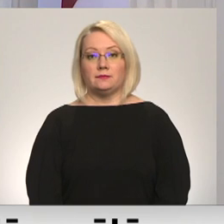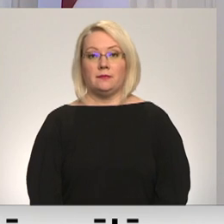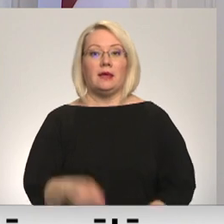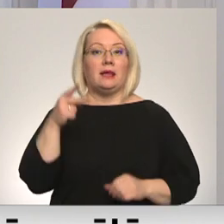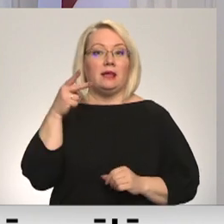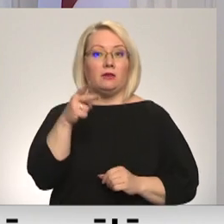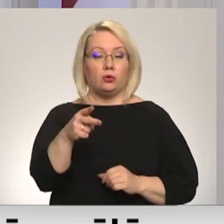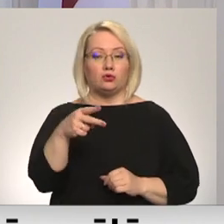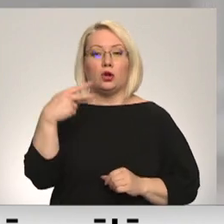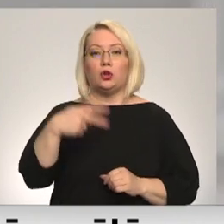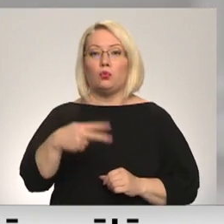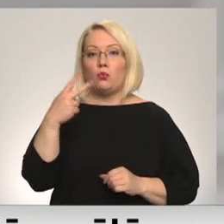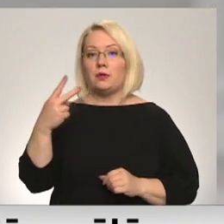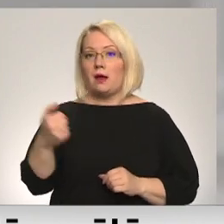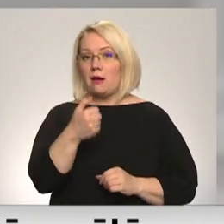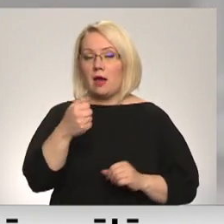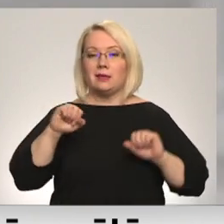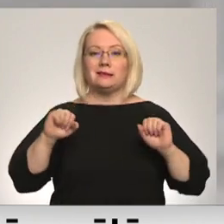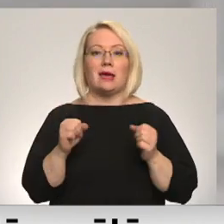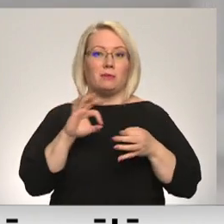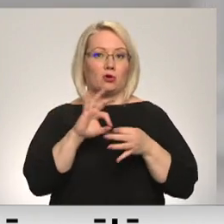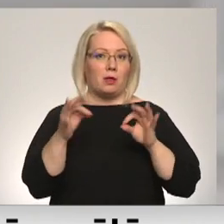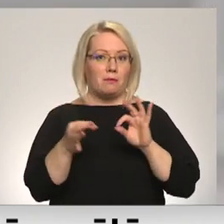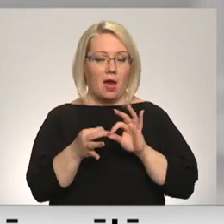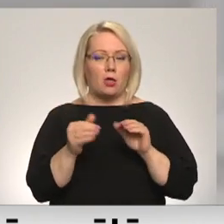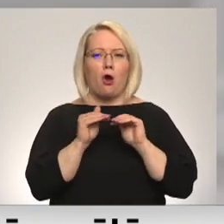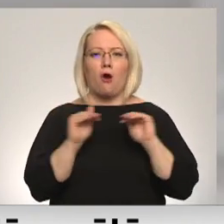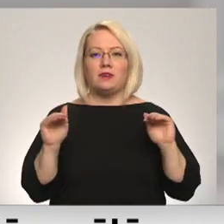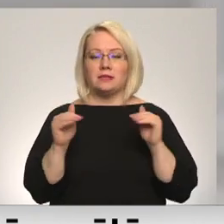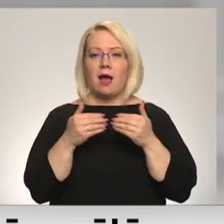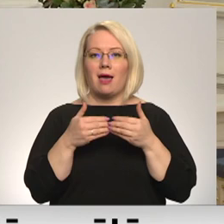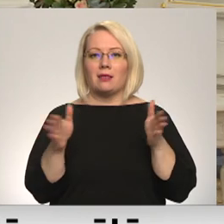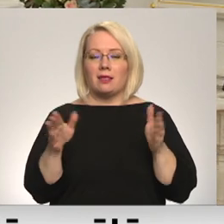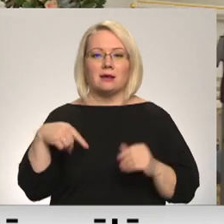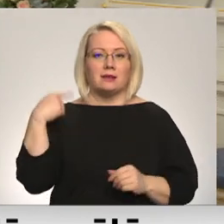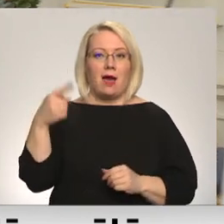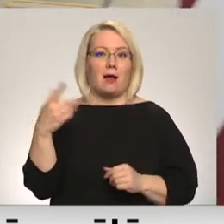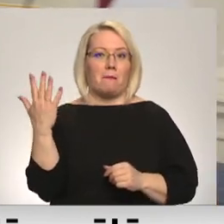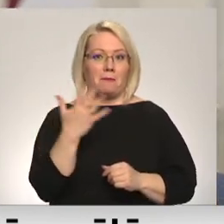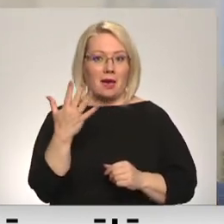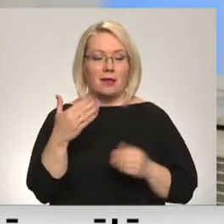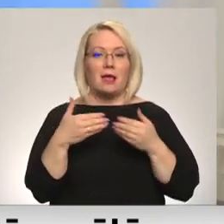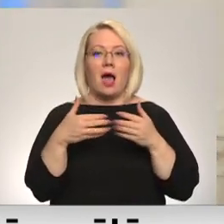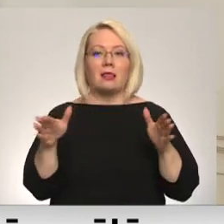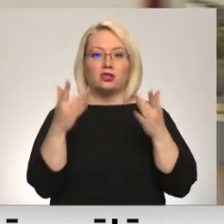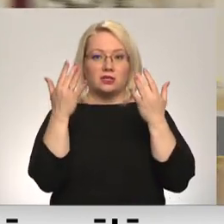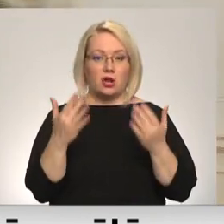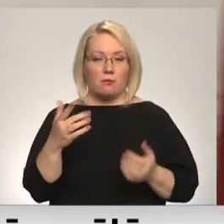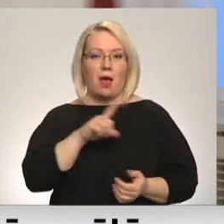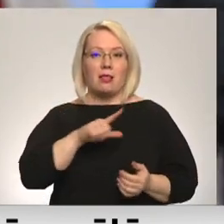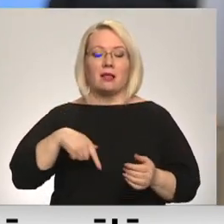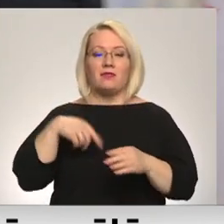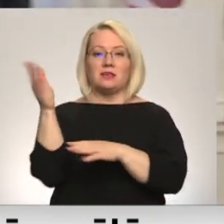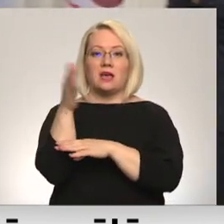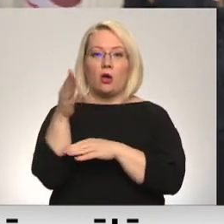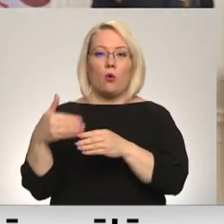2022. gada Ziemes olimpiskās spēles oficiāli tiks atklāts jau nākam piekdien. Atklāšanas ceremonijā Latvijas karogu